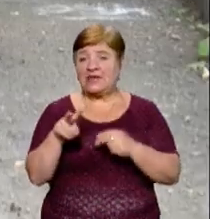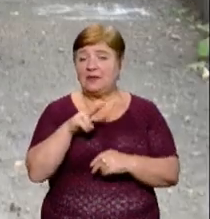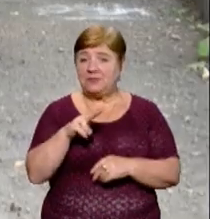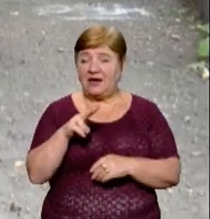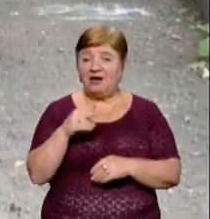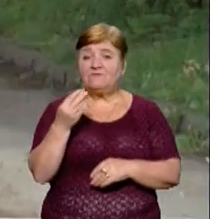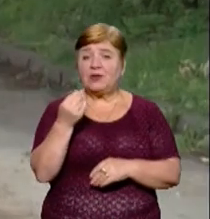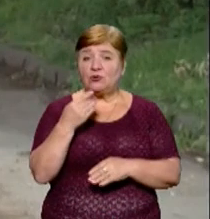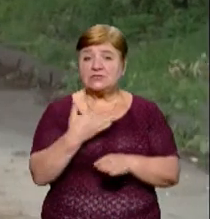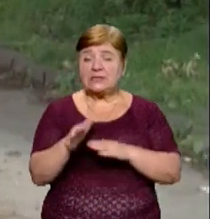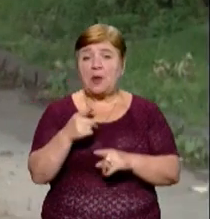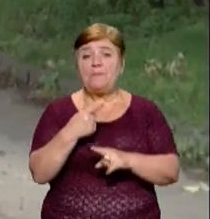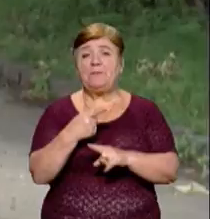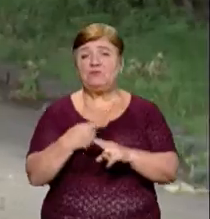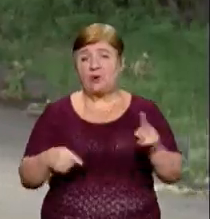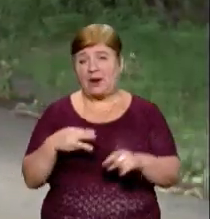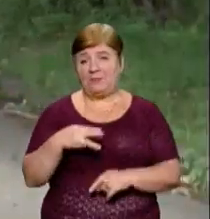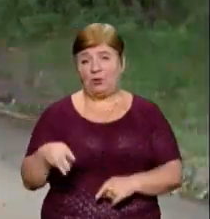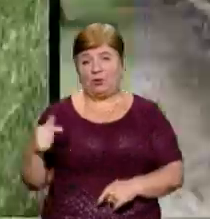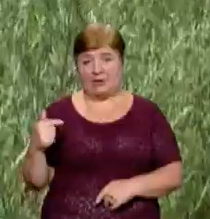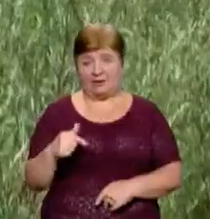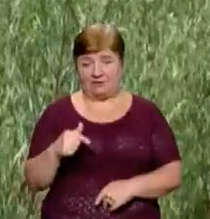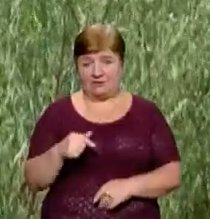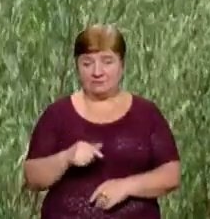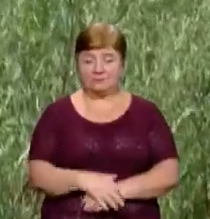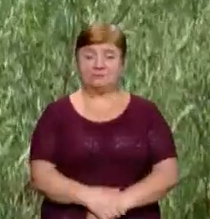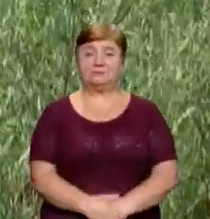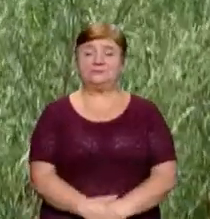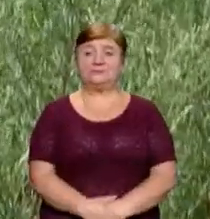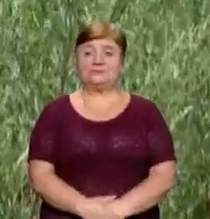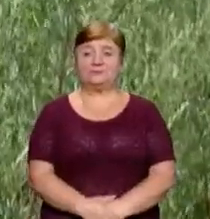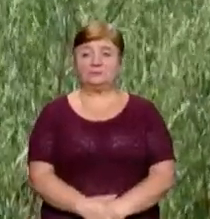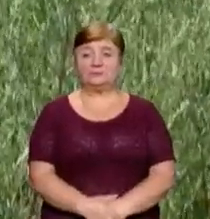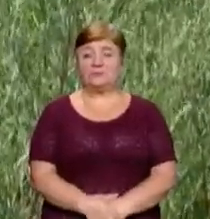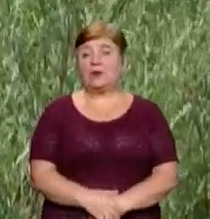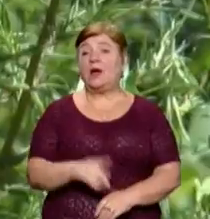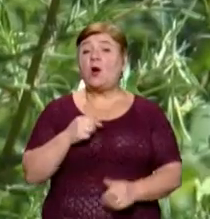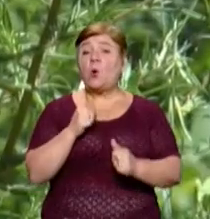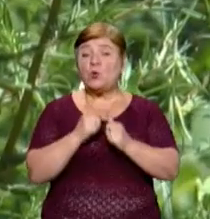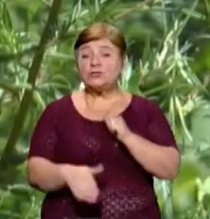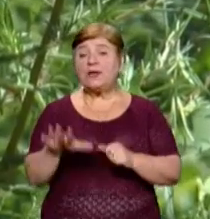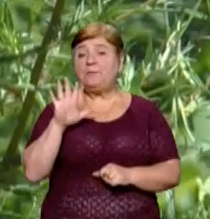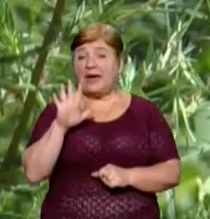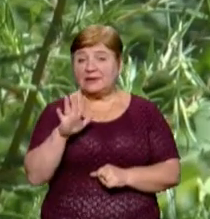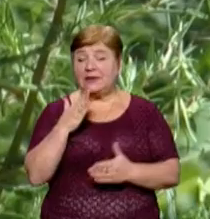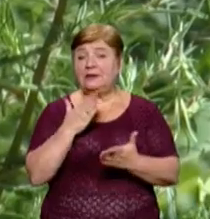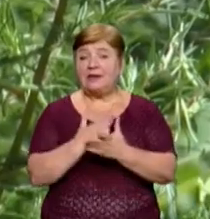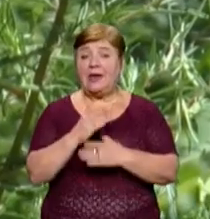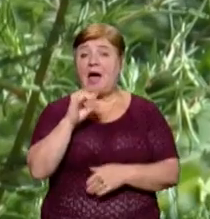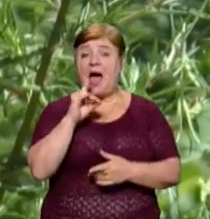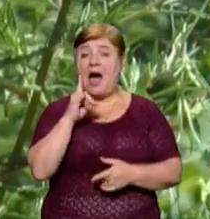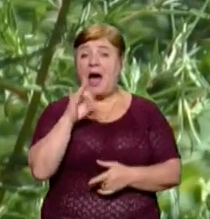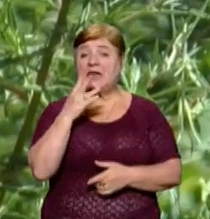бюджету витратять півтора мільйона гривень. Музика Кожен п'ятий закарпатець має алергію на